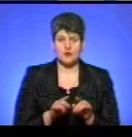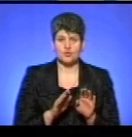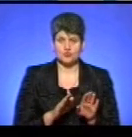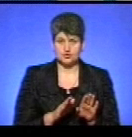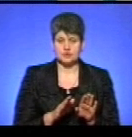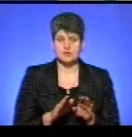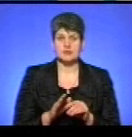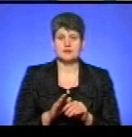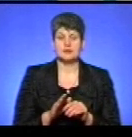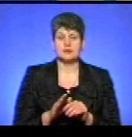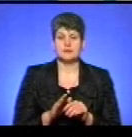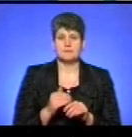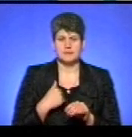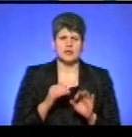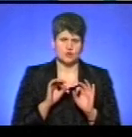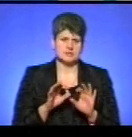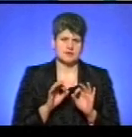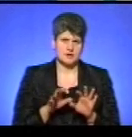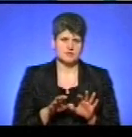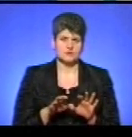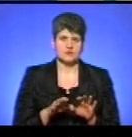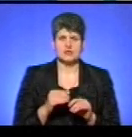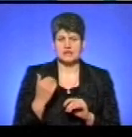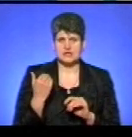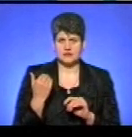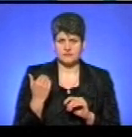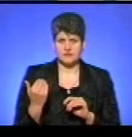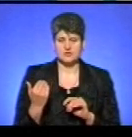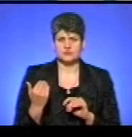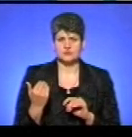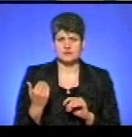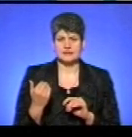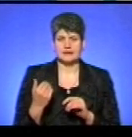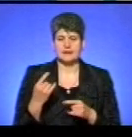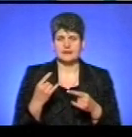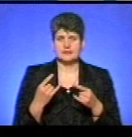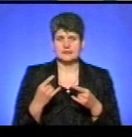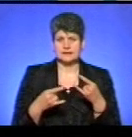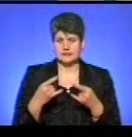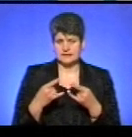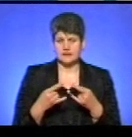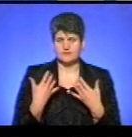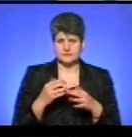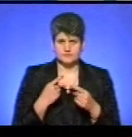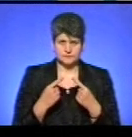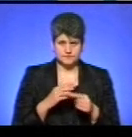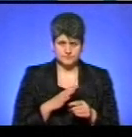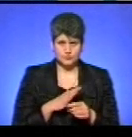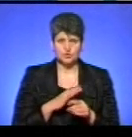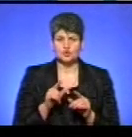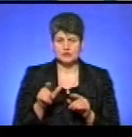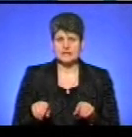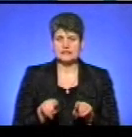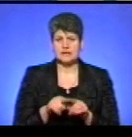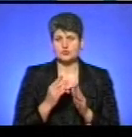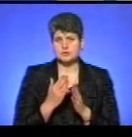Також ми розказували на вашому телеканалі про те, що така людина також